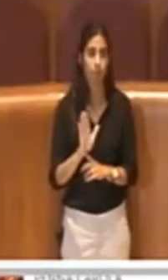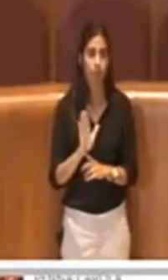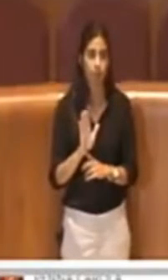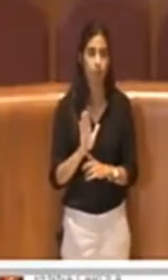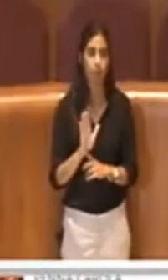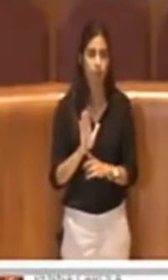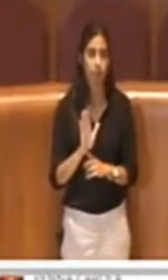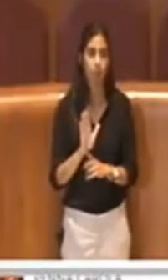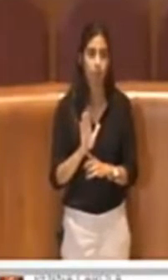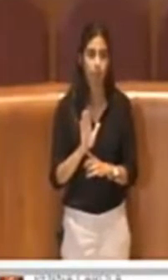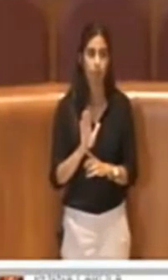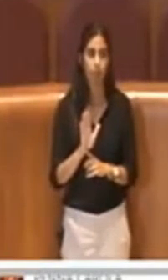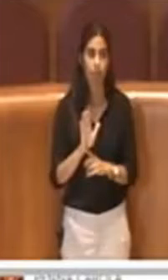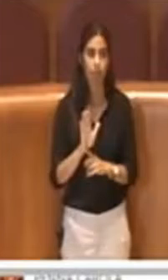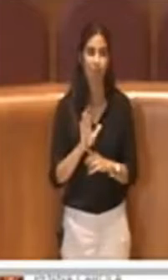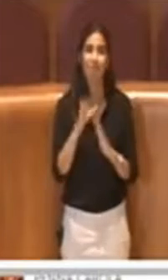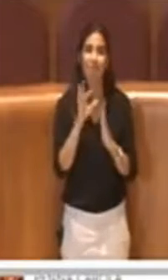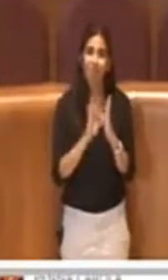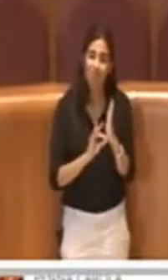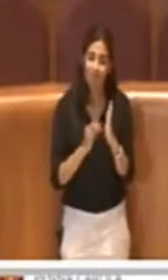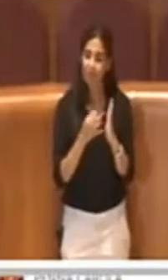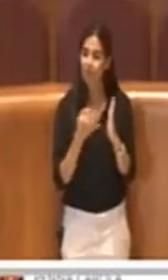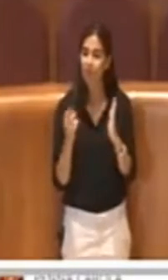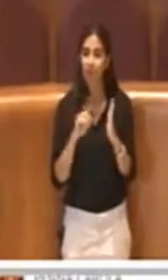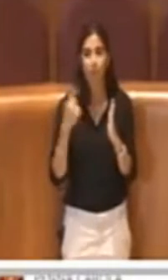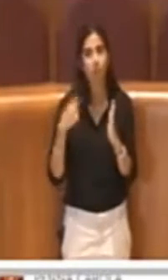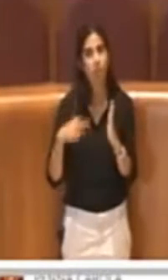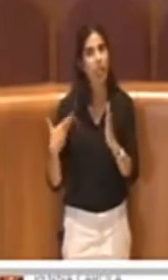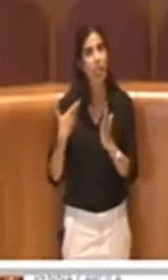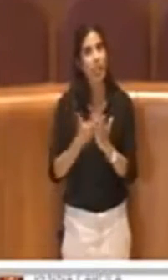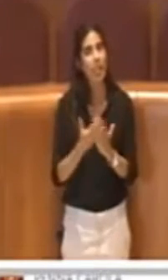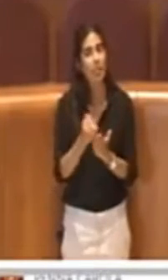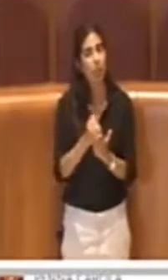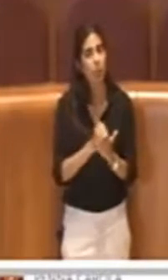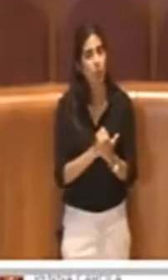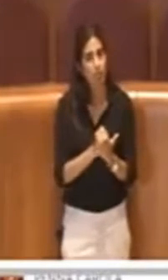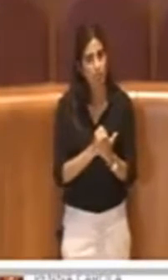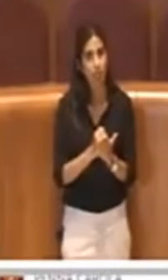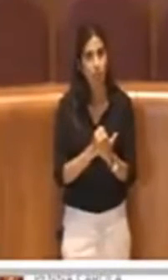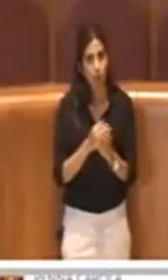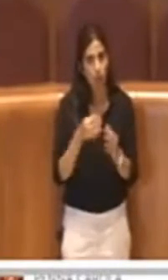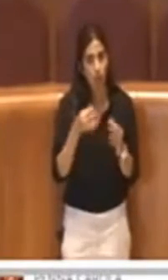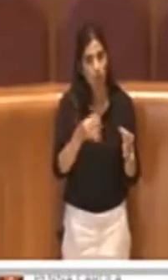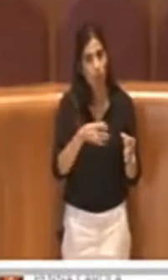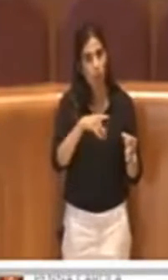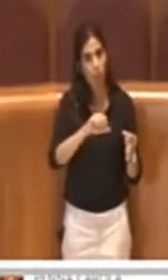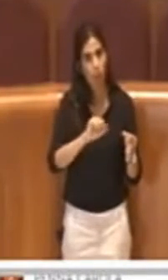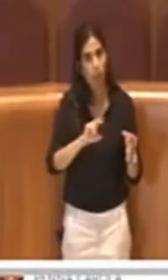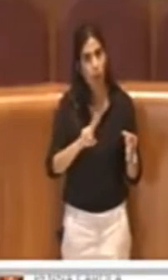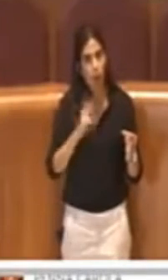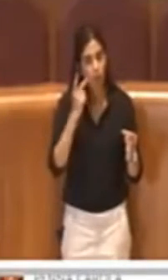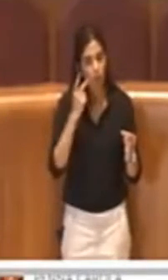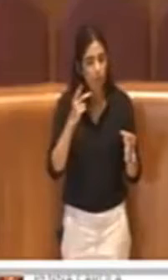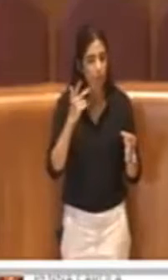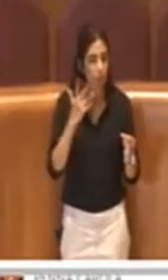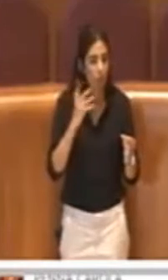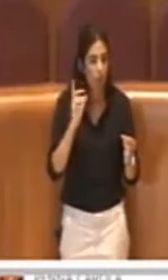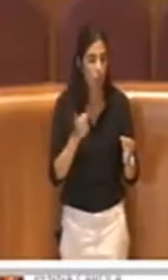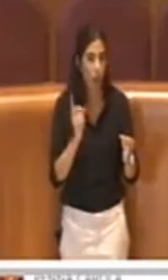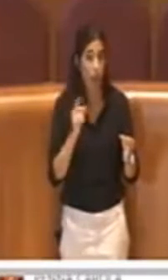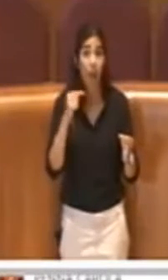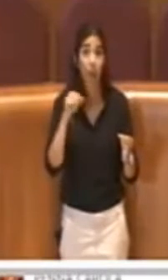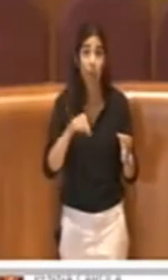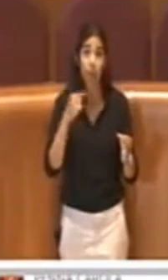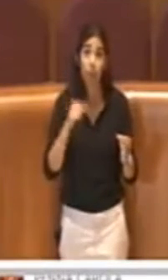irregolarità di questa richiesta di autorizzazione pervenuta al PAU e per noi quella è stata l